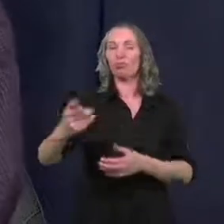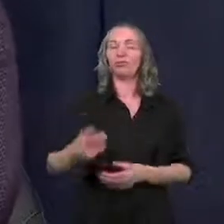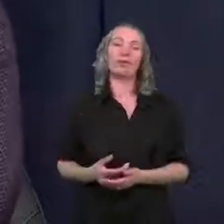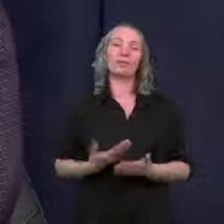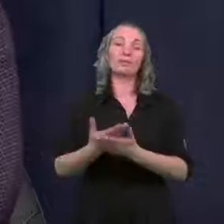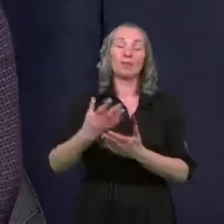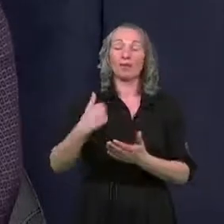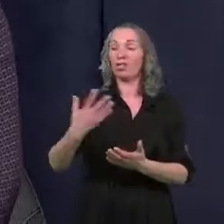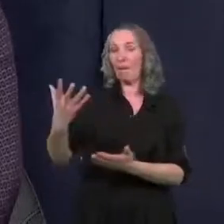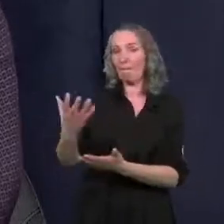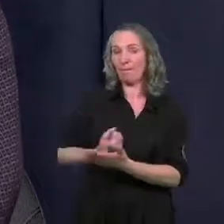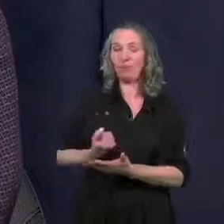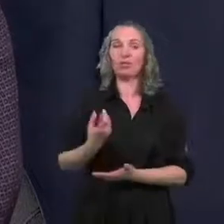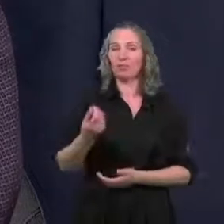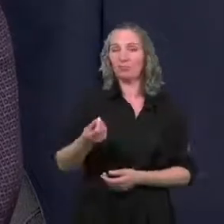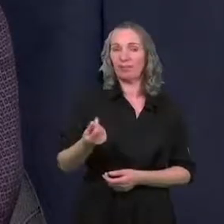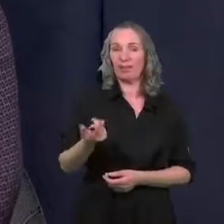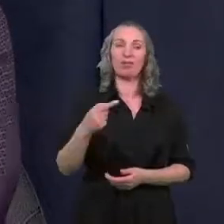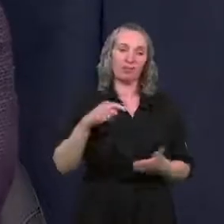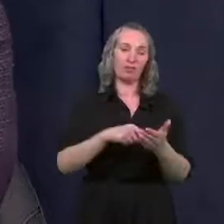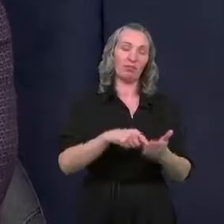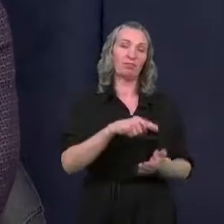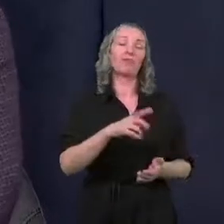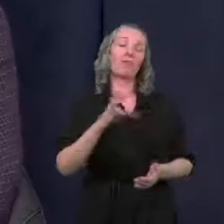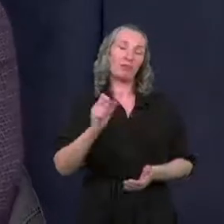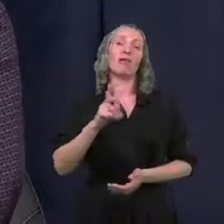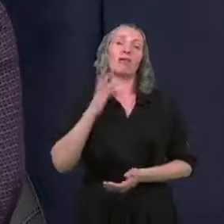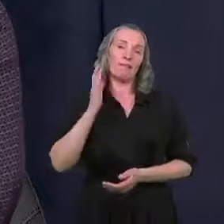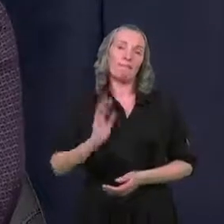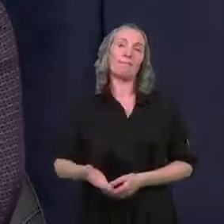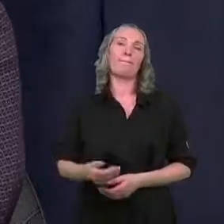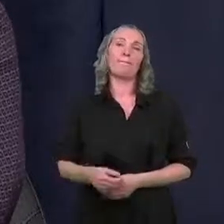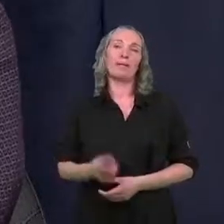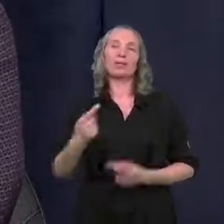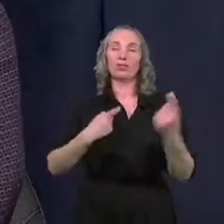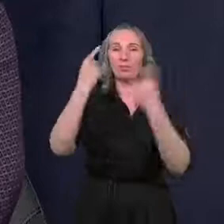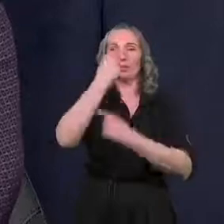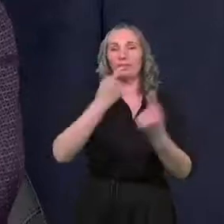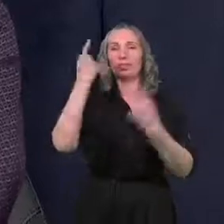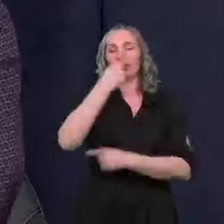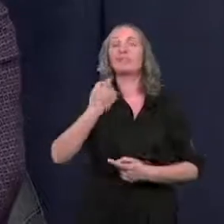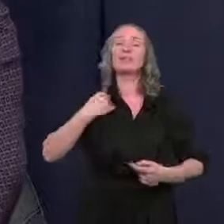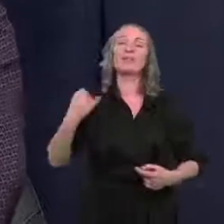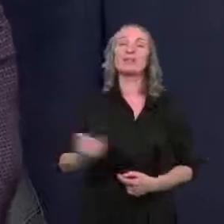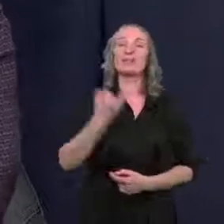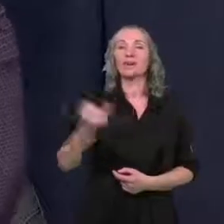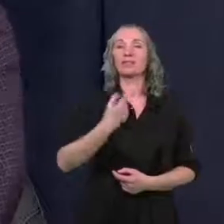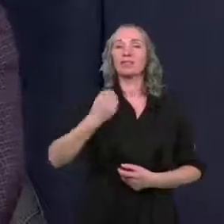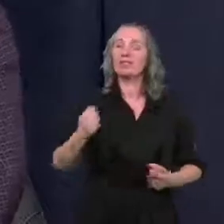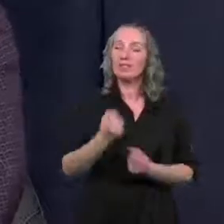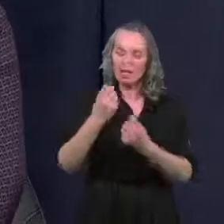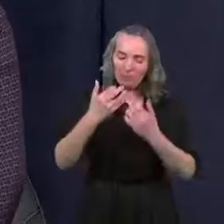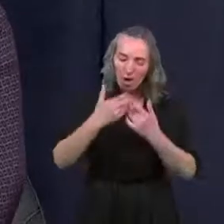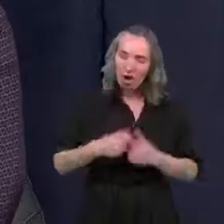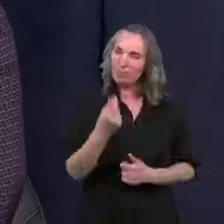rzeczywiście pozyskamy środki na to, to oczywiście będziemy myśleć, bo my zawsze staramy się liczyć każdą